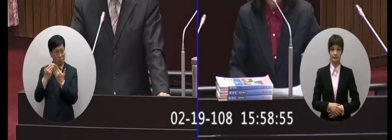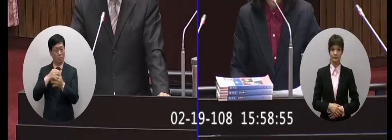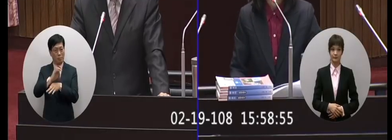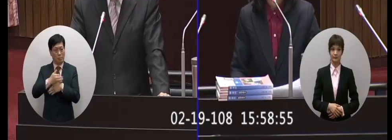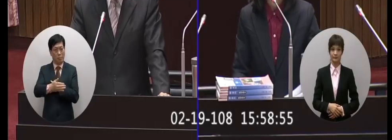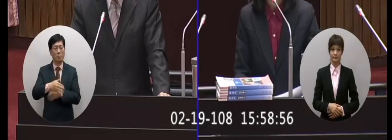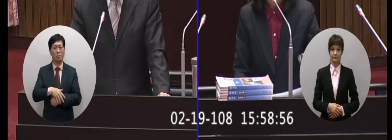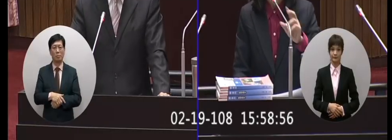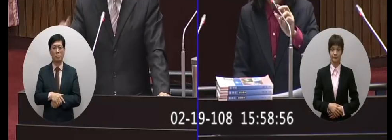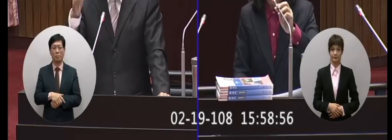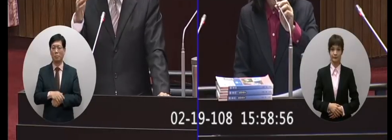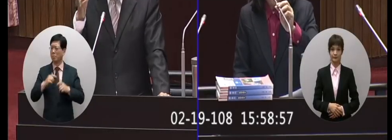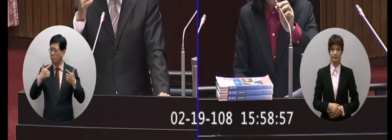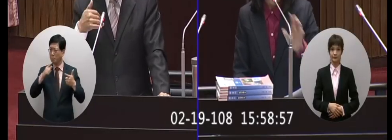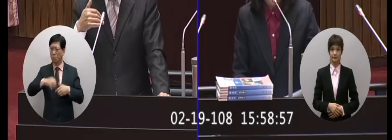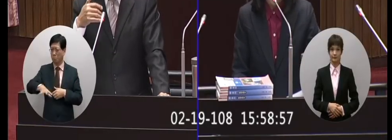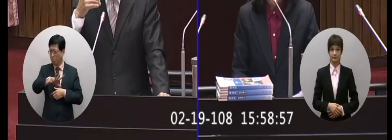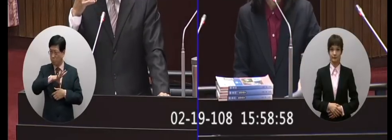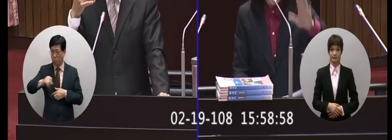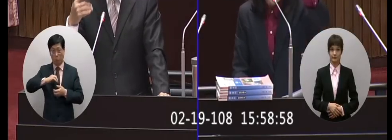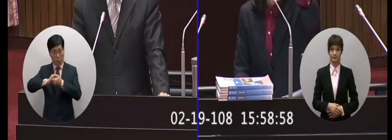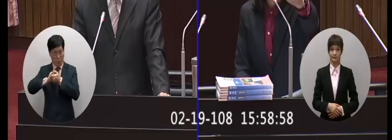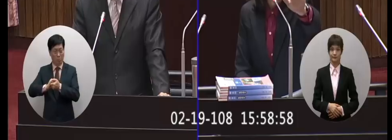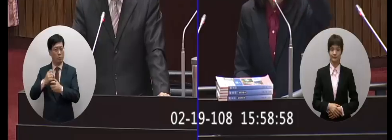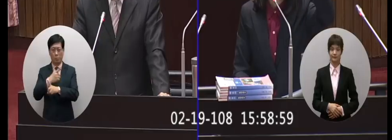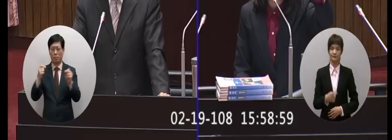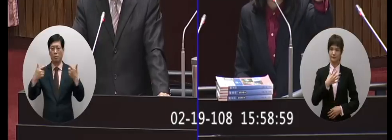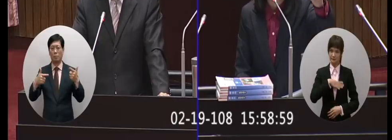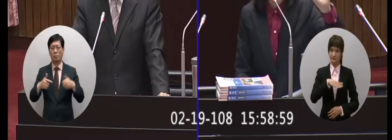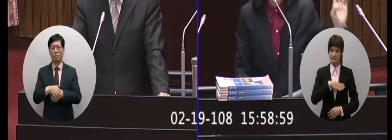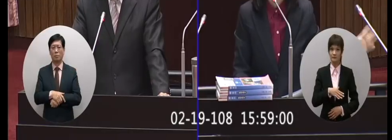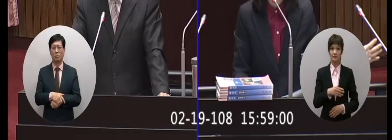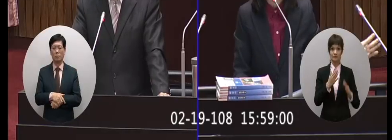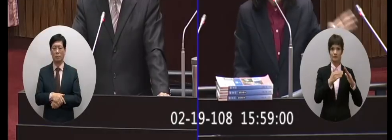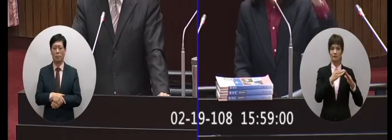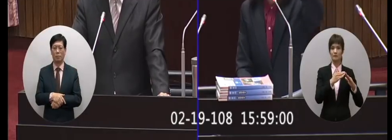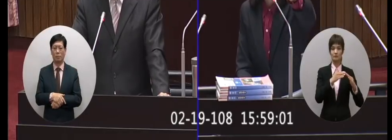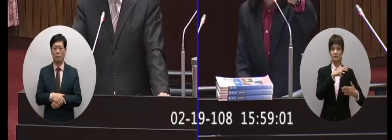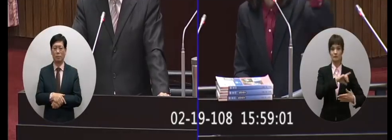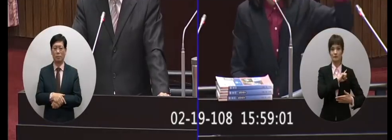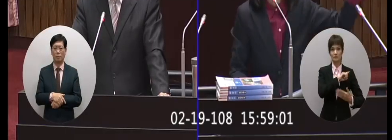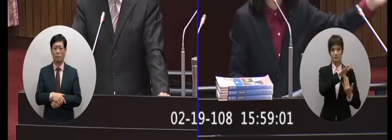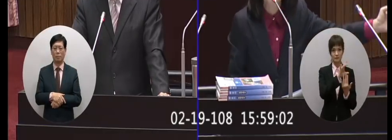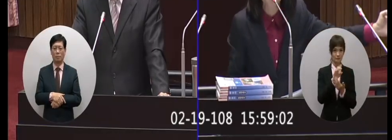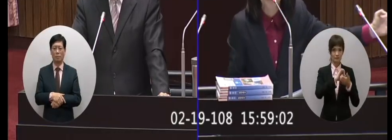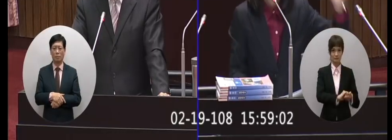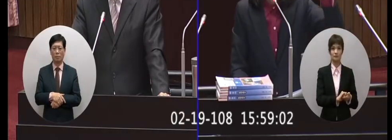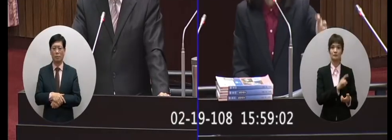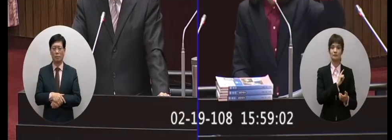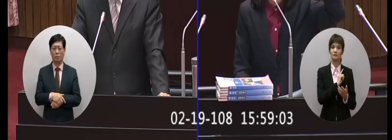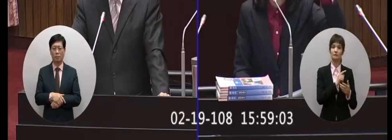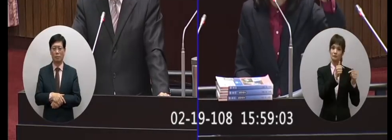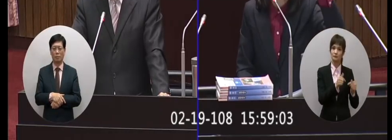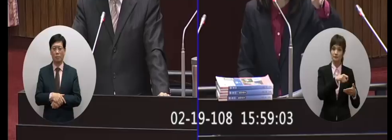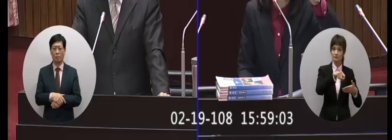裡面那麼並不是通通都是綠定的沒有 我知道校訂自己訂嘛學校自己選修自己編嘛